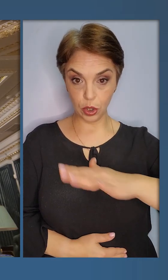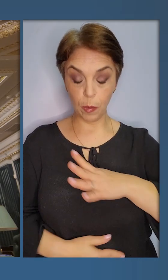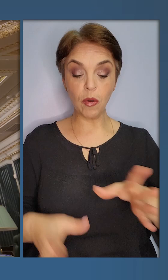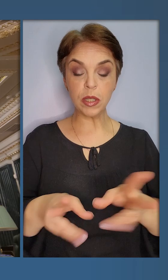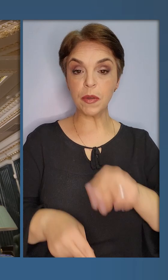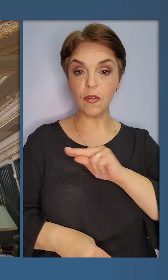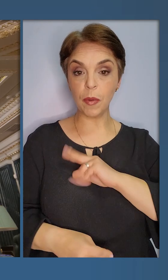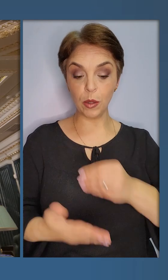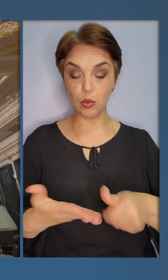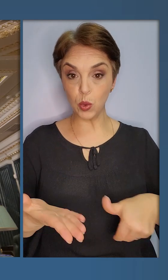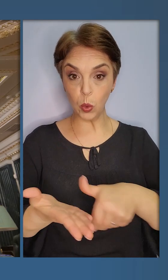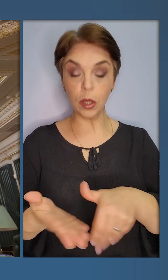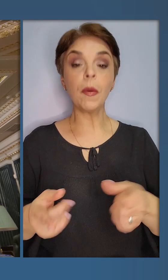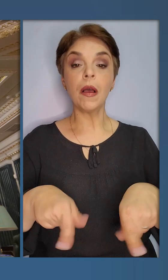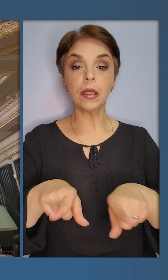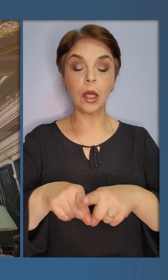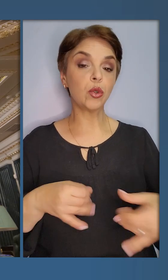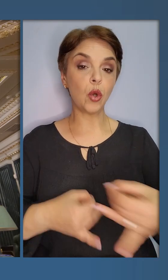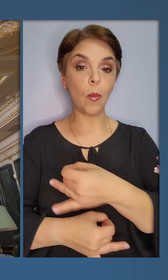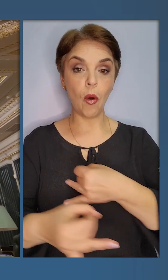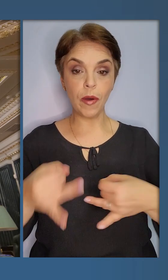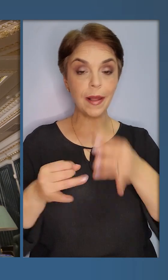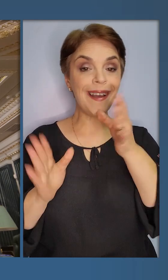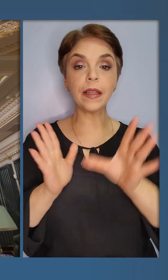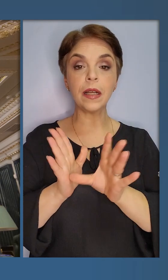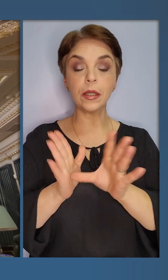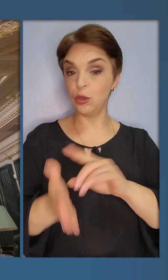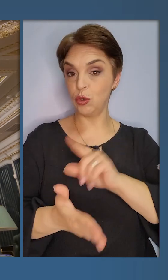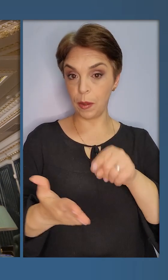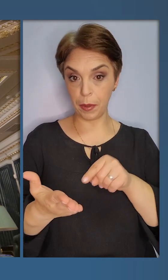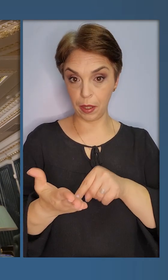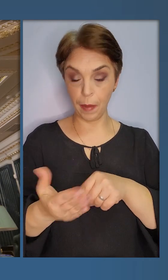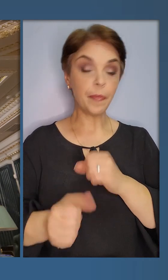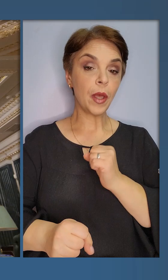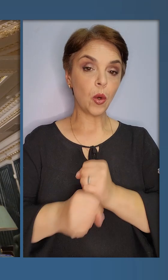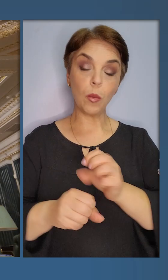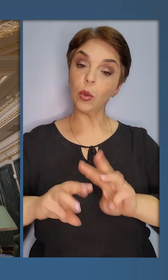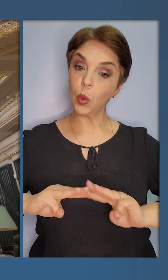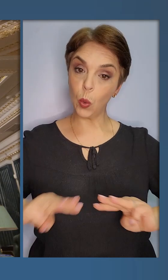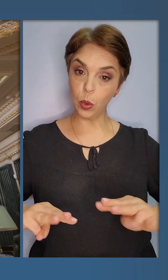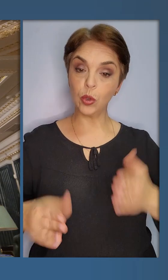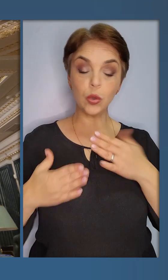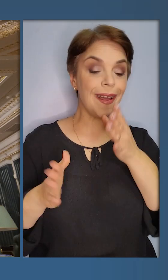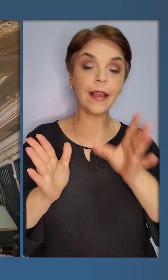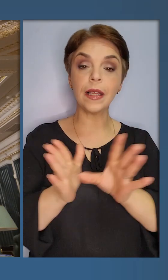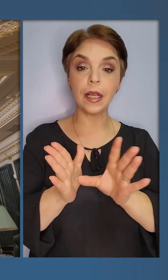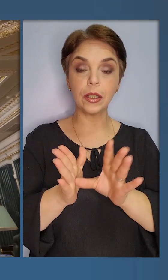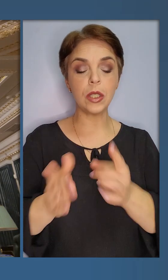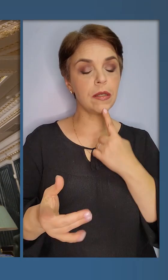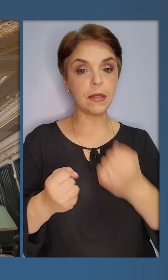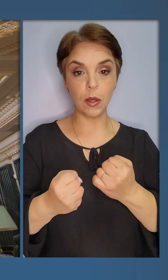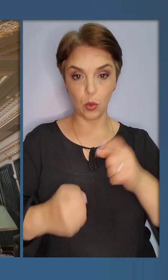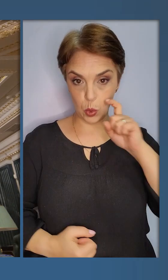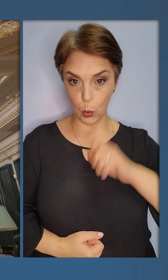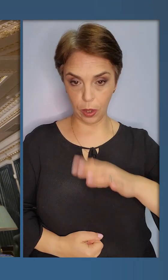про співпрацю з донорами. Також обговорили енергетичні питання. Роботу уряду щодо енергетичної